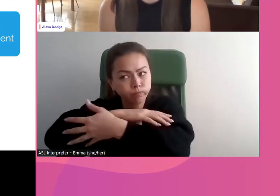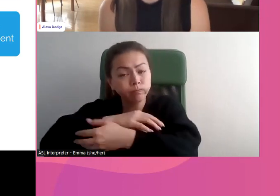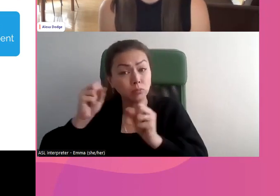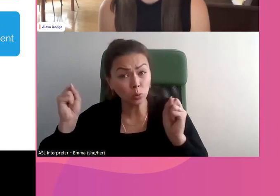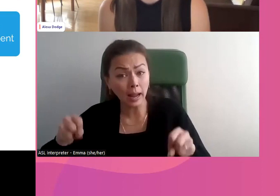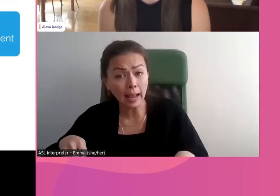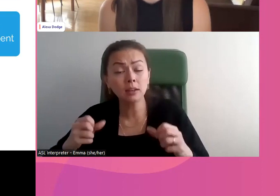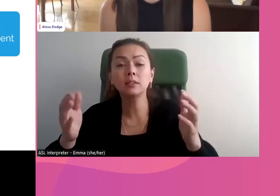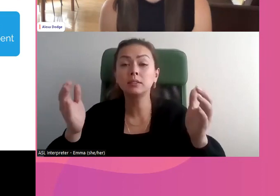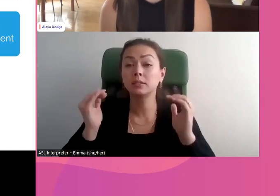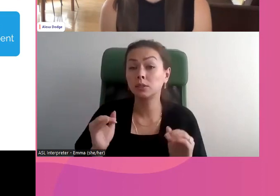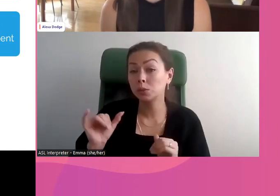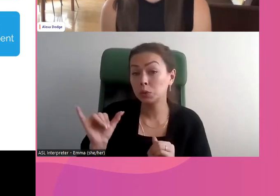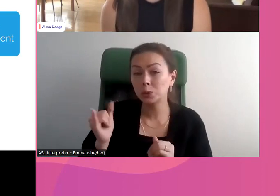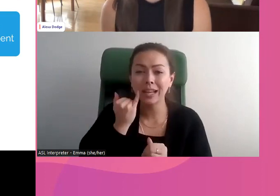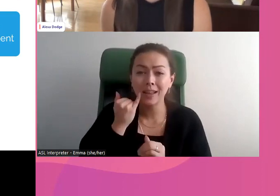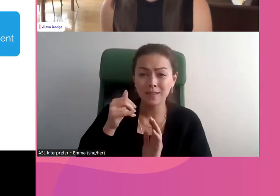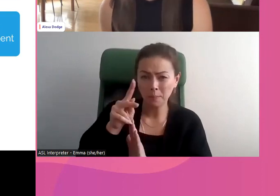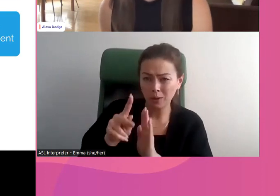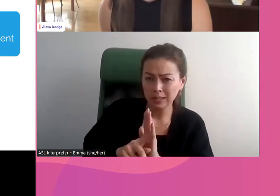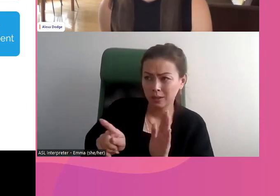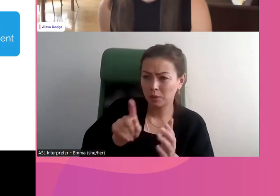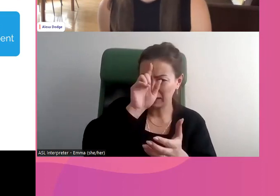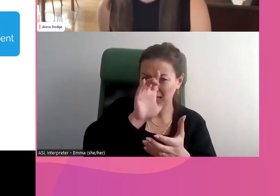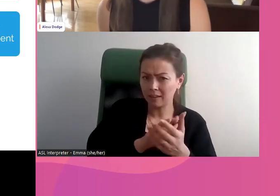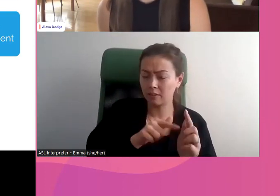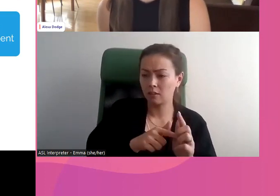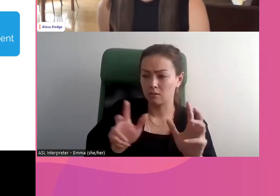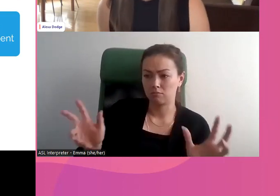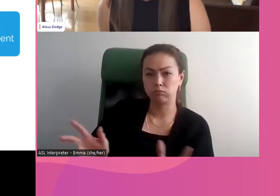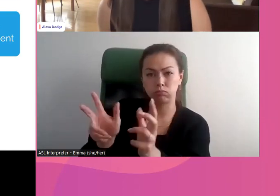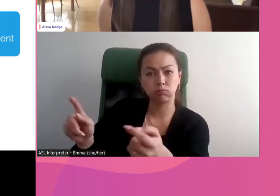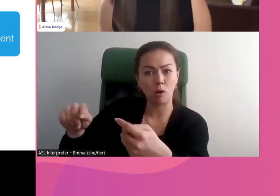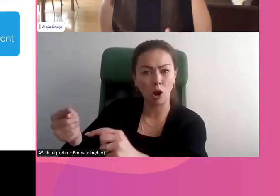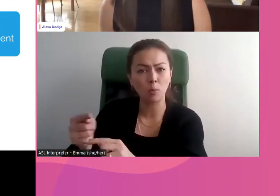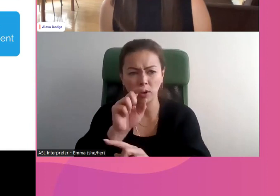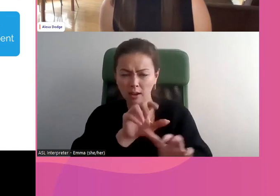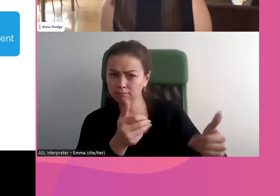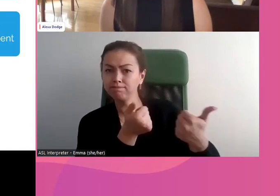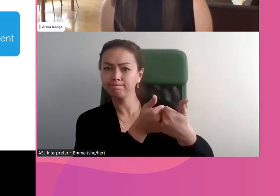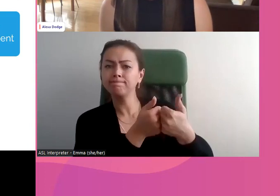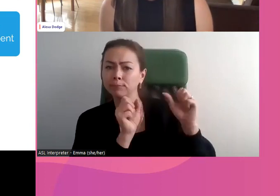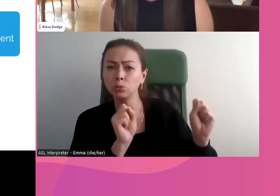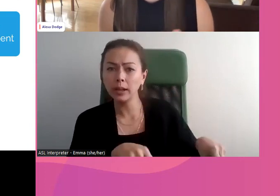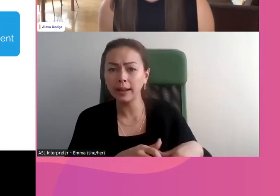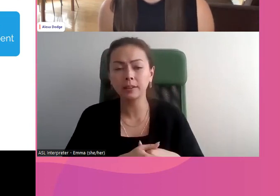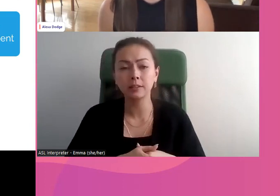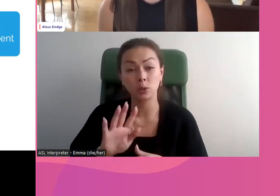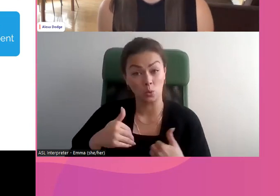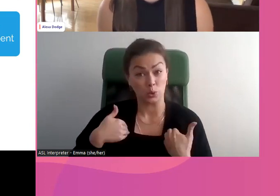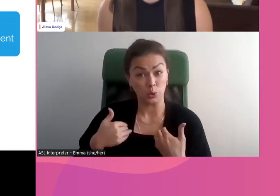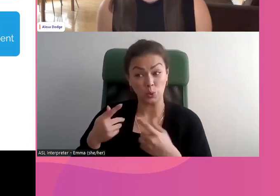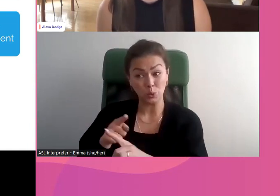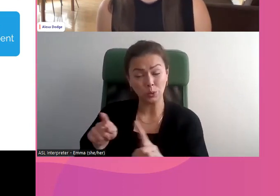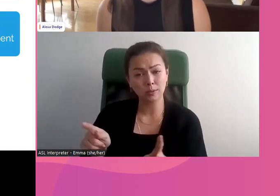réparations, nous pouvons remettre en question les politiques et les croyances qui normalisent les préjudices. Alors, nous encourageons les jeunes à